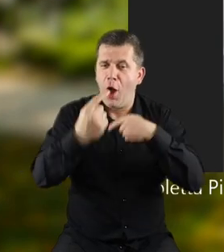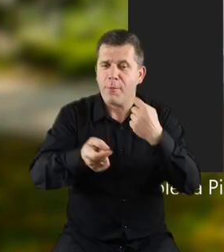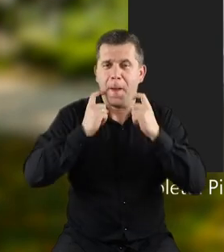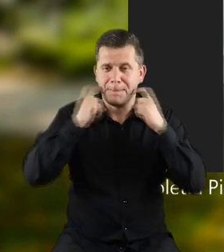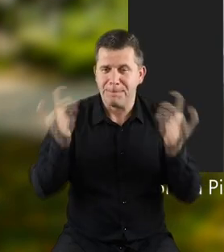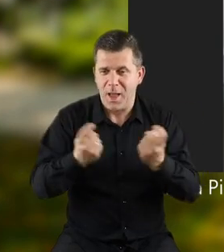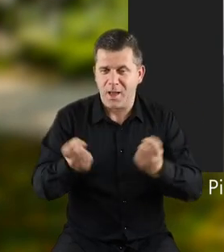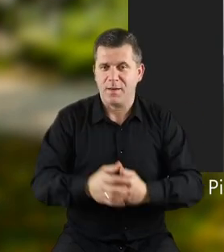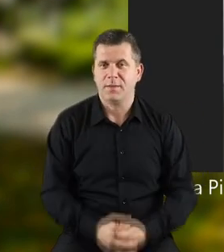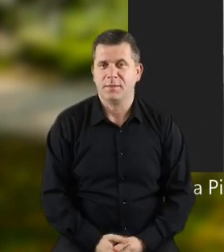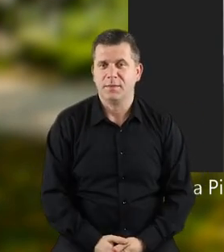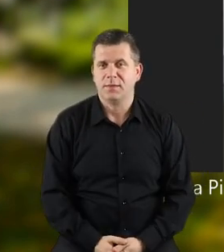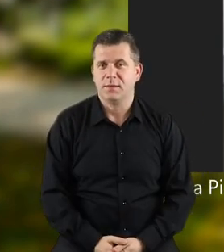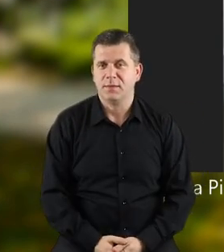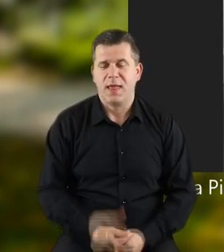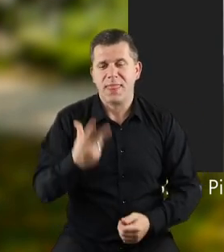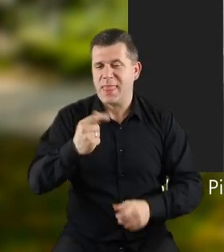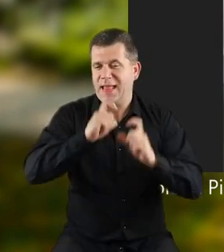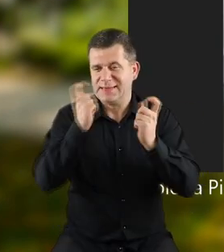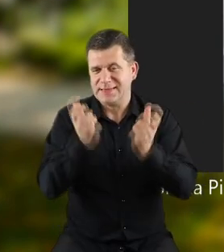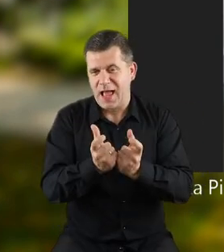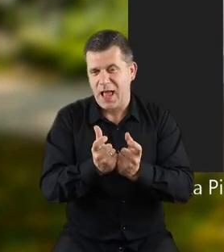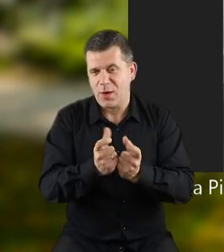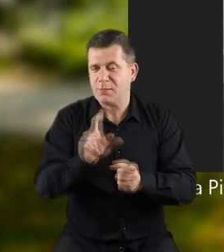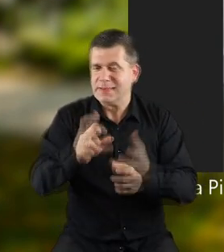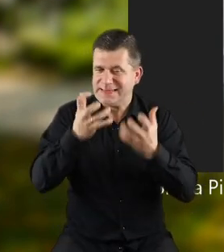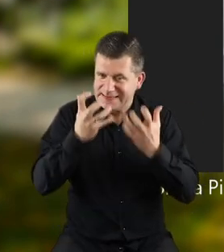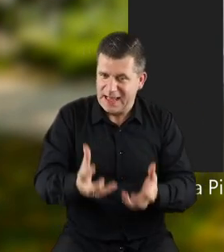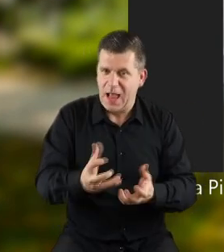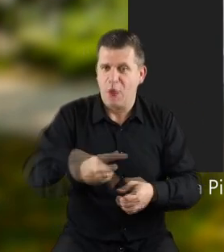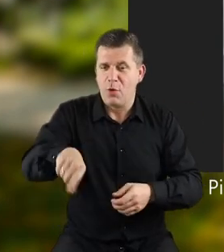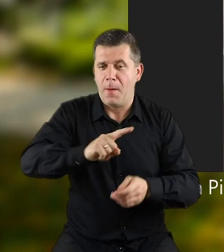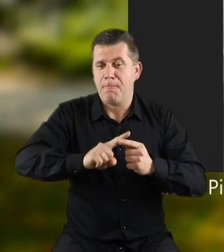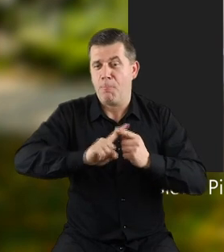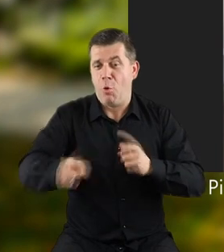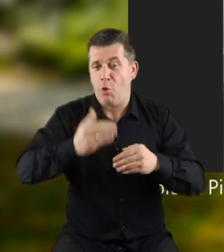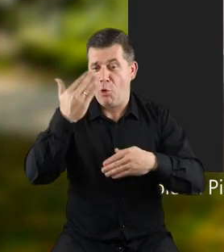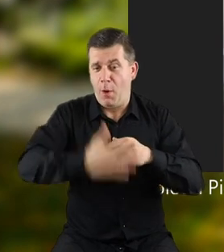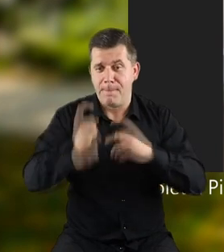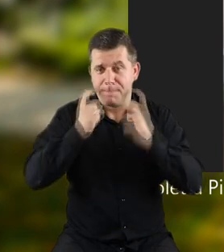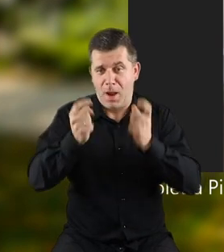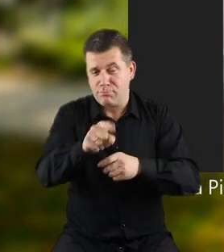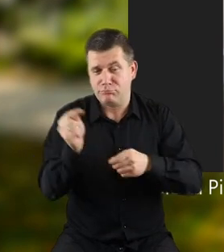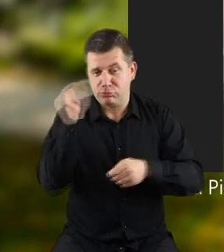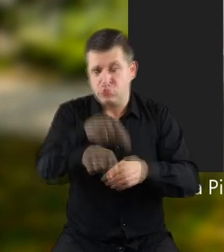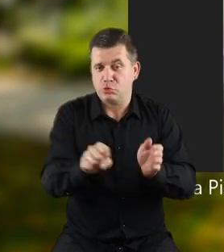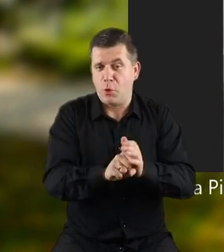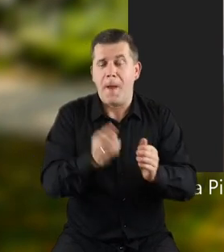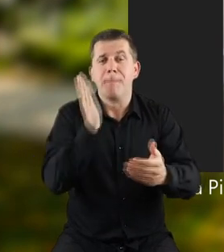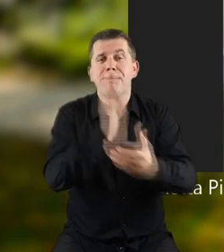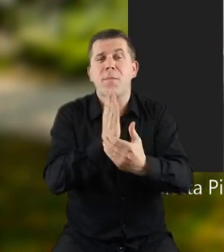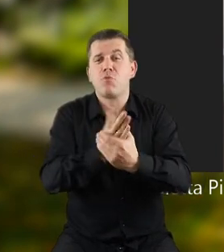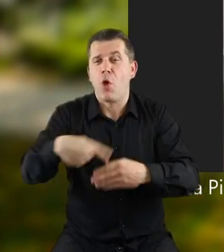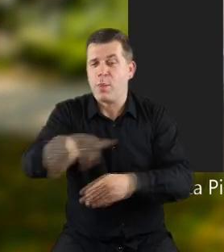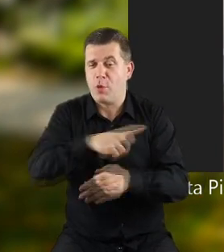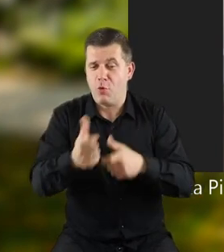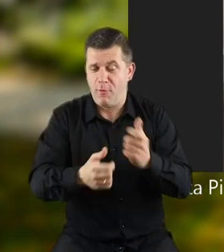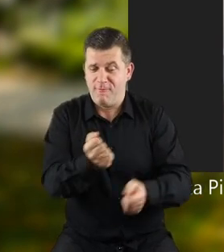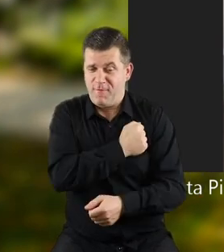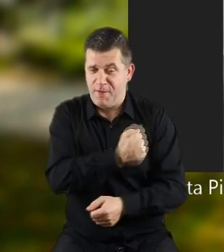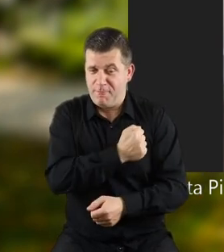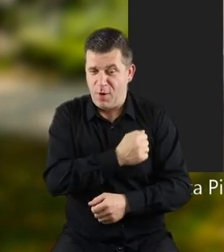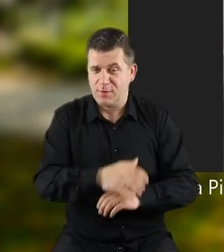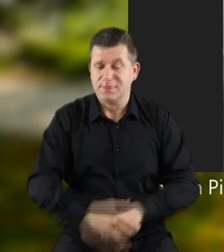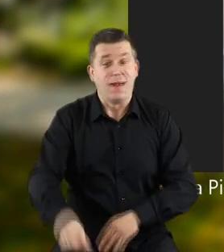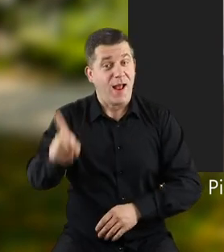wam opowiem bajkę. Może nie całą, bo chciałabym, żebyście po skończonej bajce przyszli do biblioteki i ją wypożyczyli.